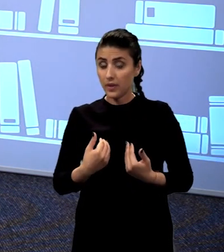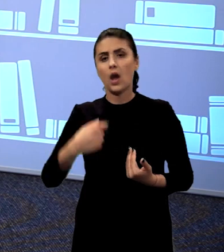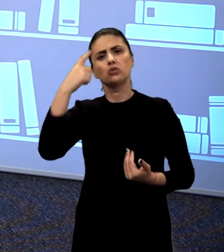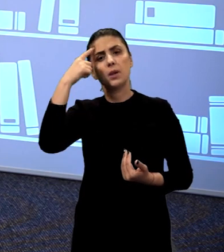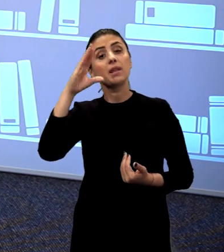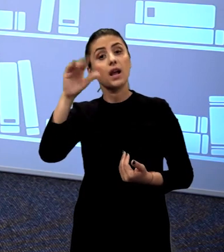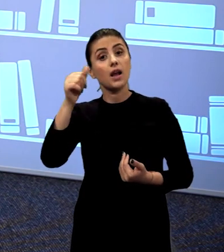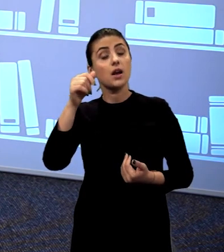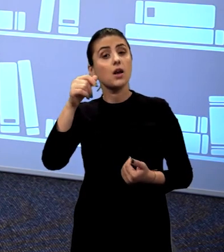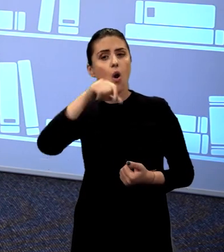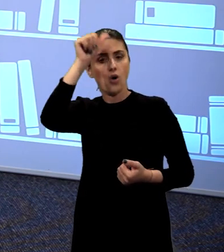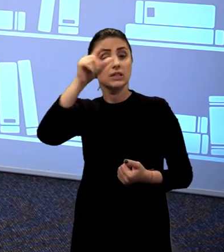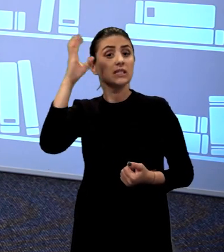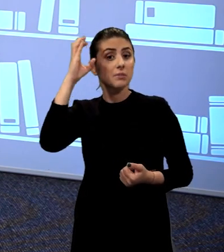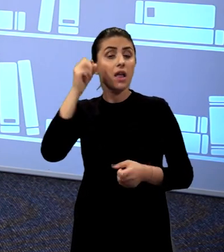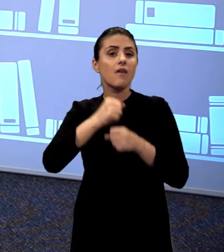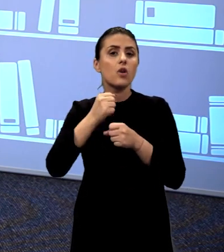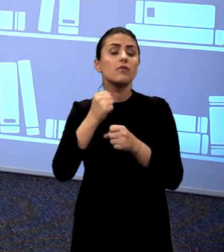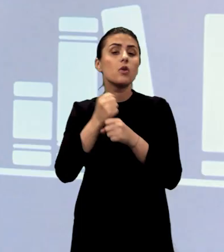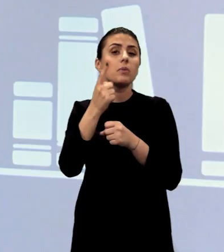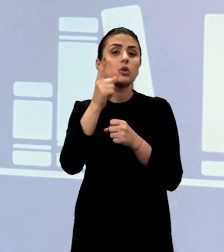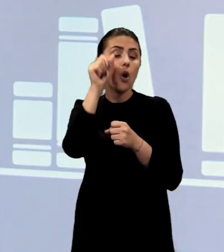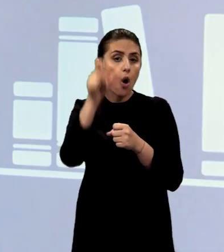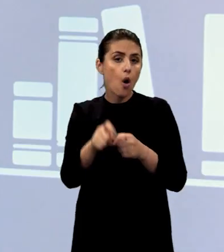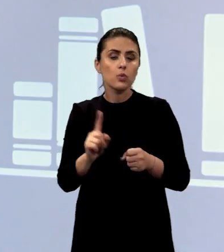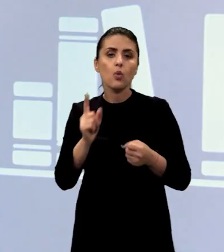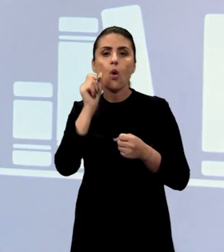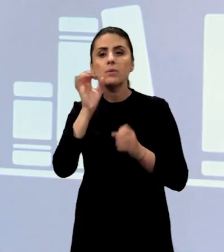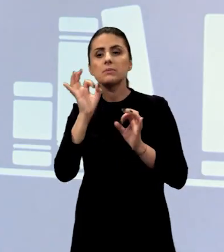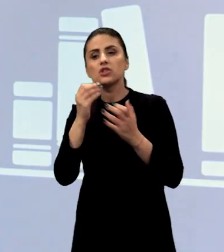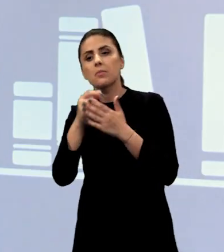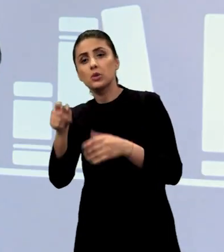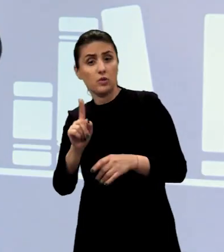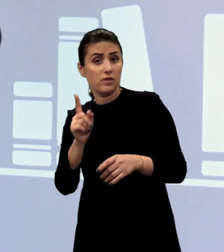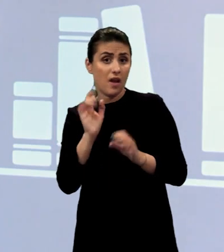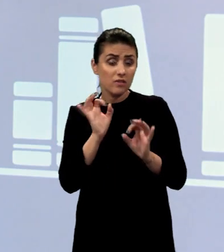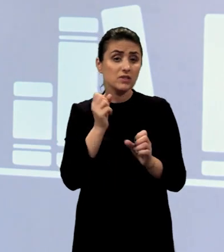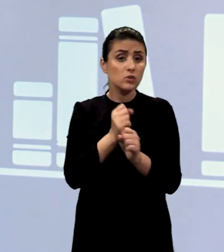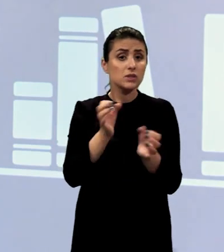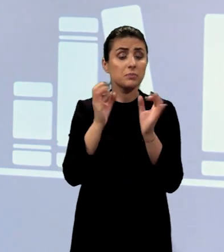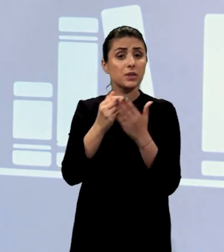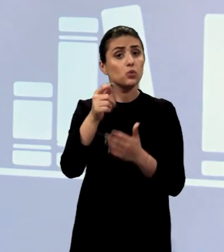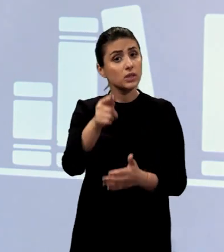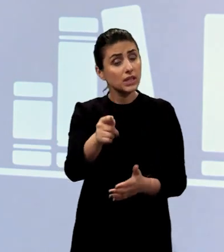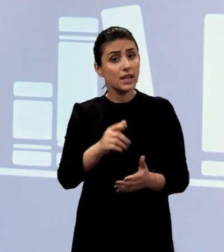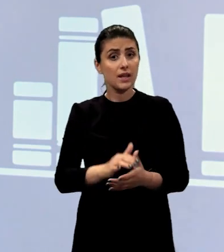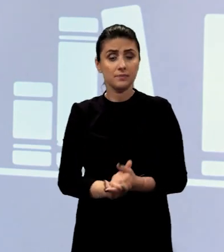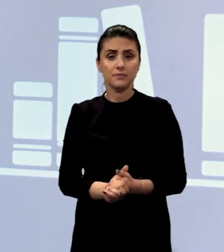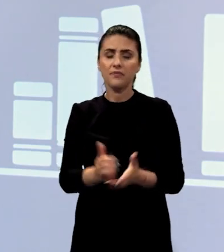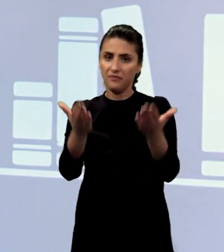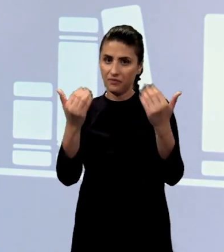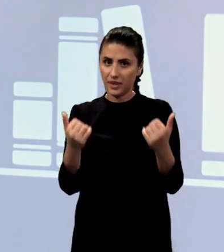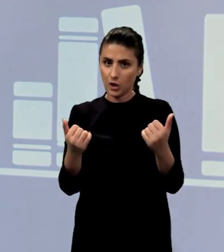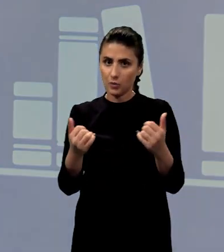că sabatul a fost făcut pentru om și nu omul pentru sabat. A fost făcut pentru tine. Vino.